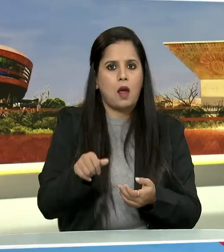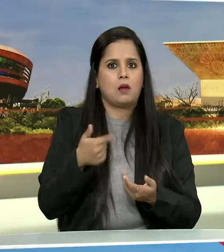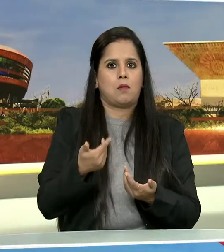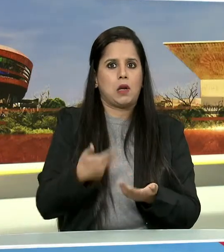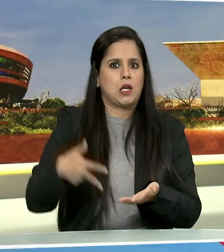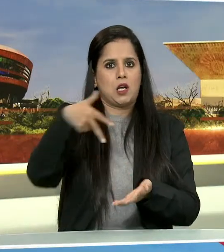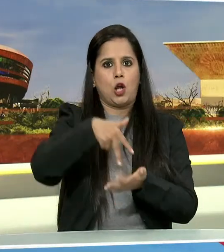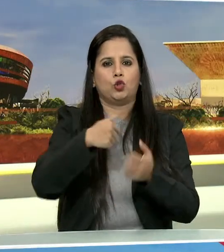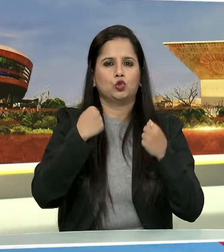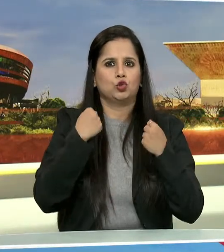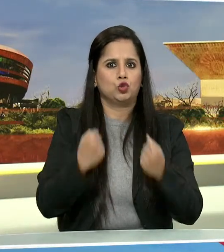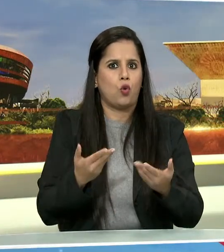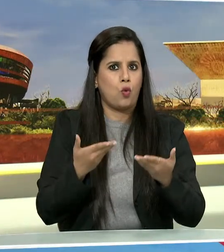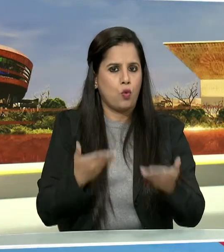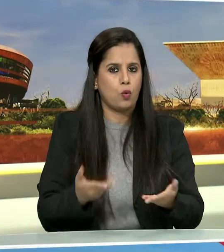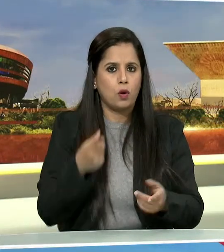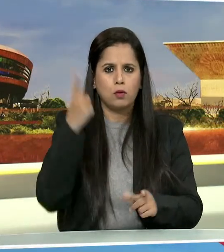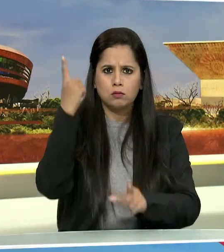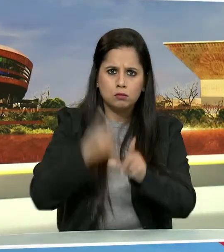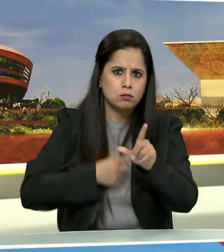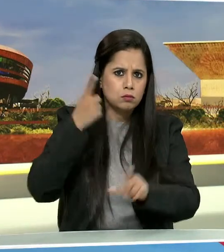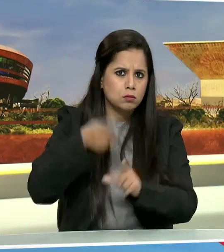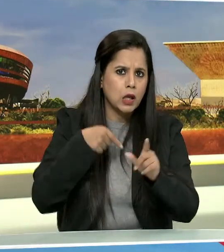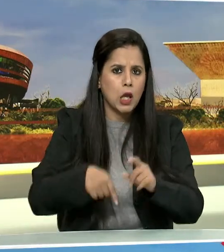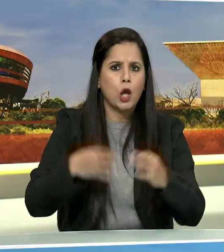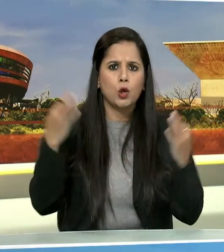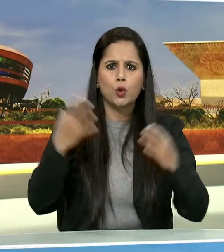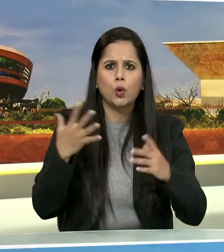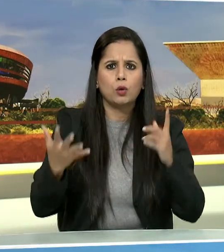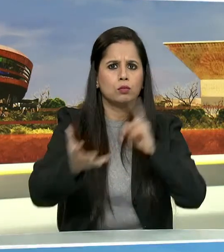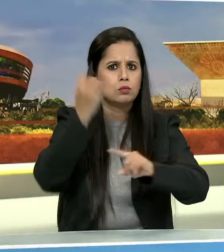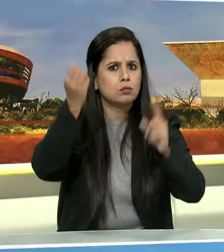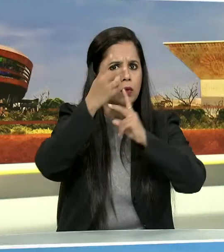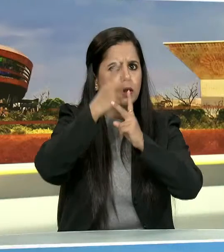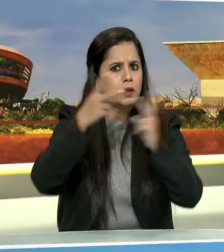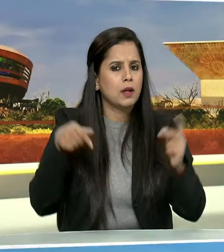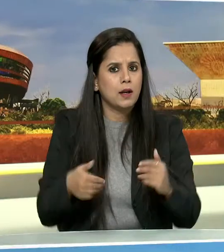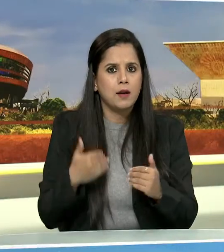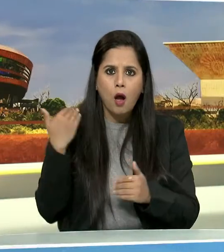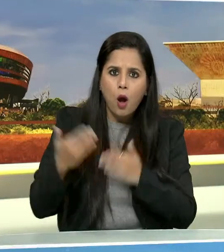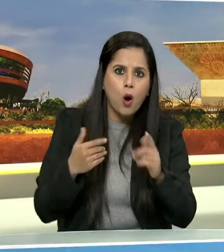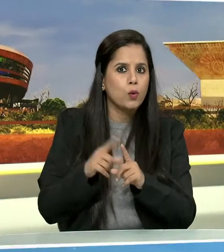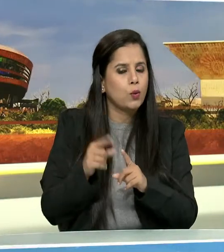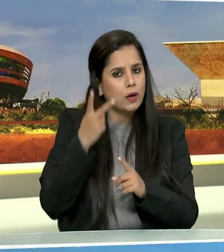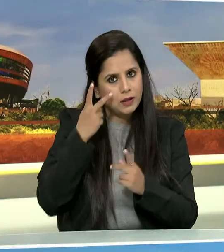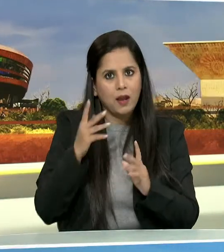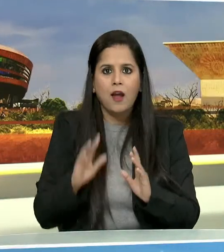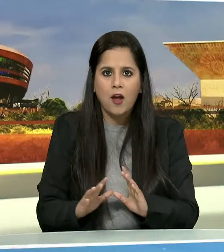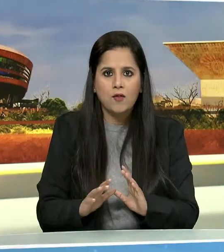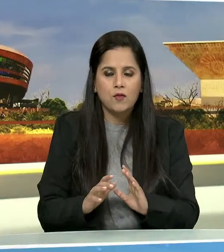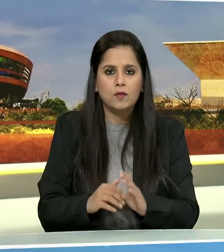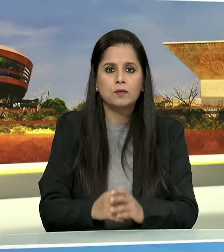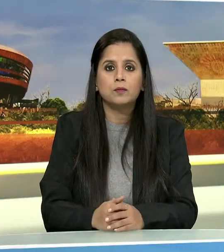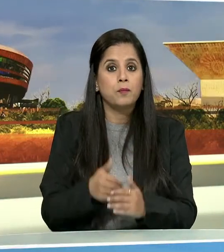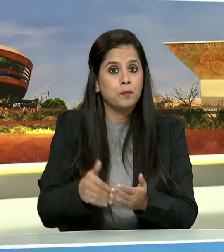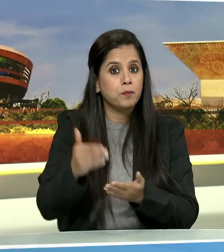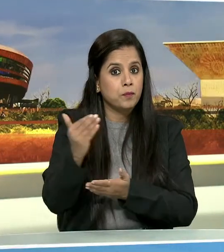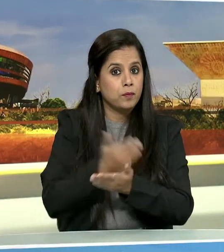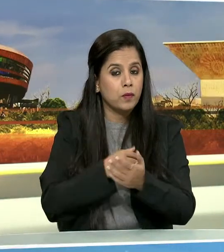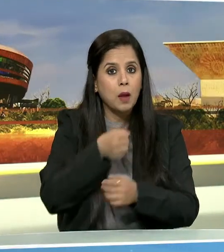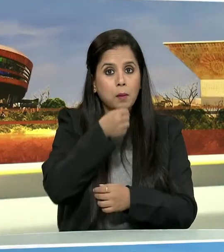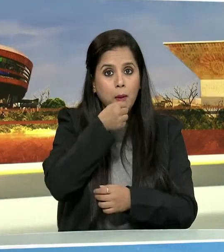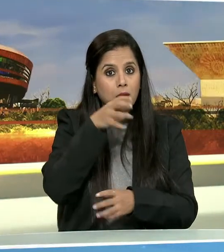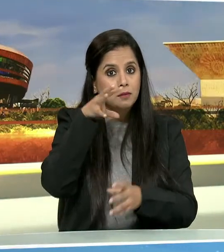खड़ा हुआ है और हर साल नई उचाईयों को प्राप्त कर रहा है करिकरम को